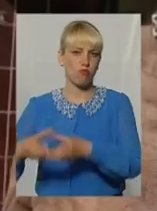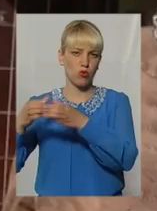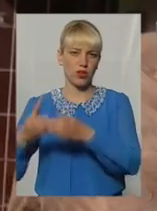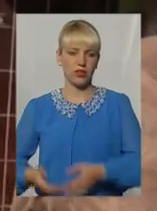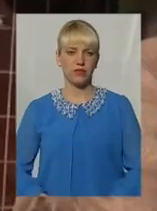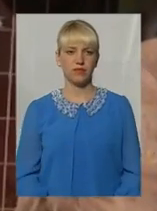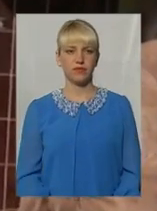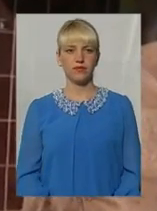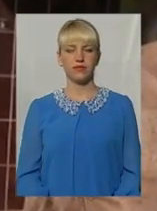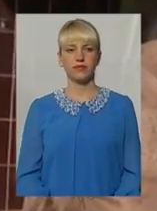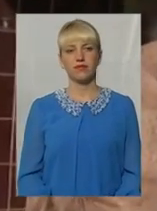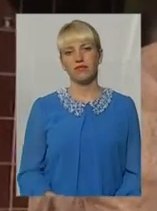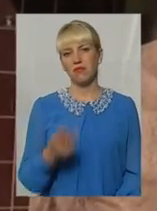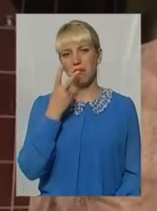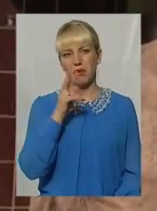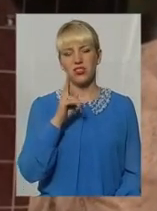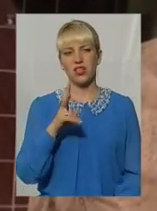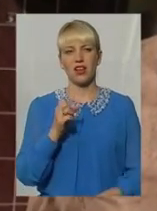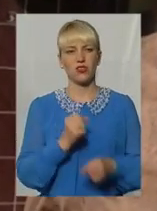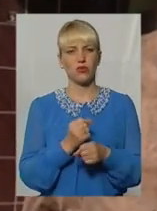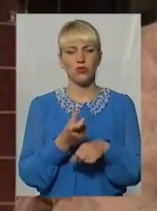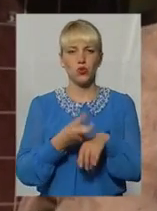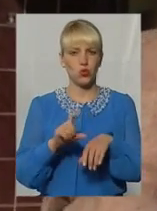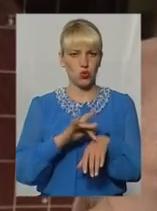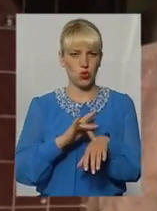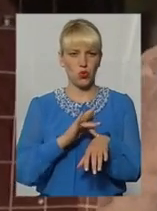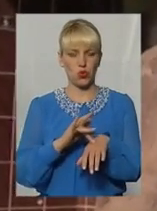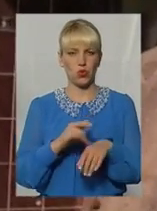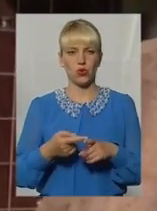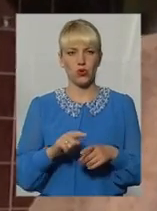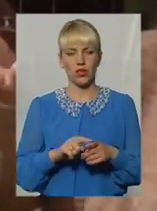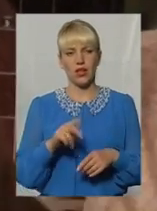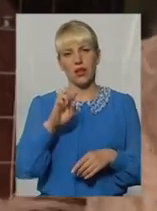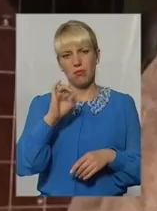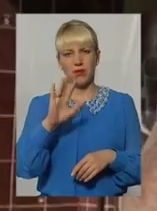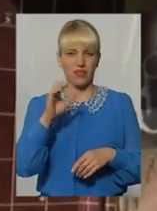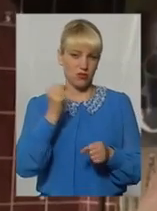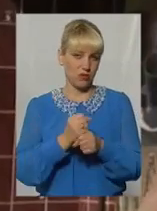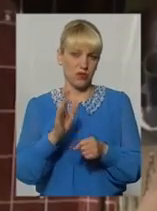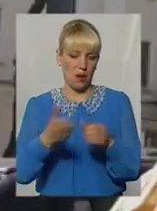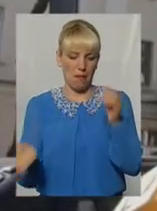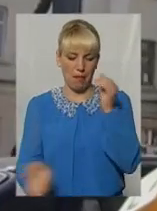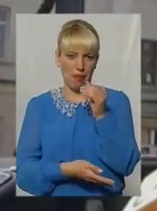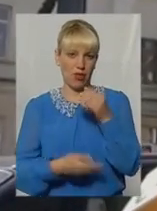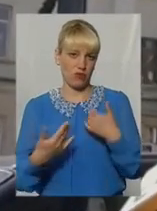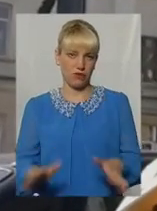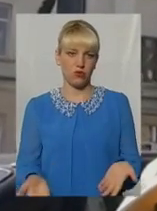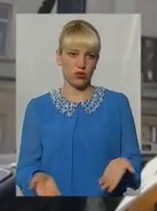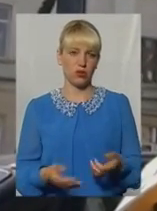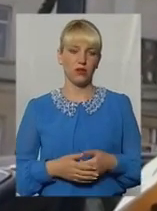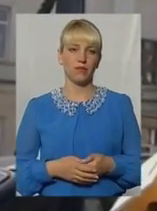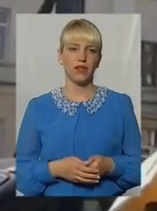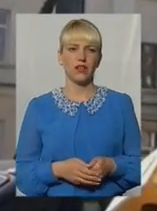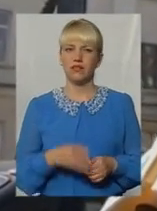Важно, як зробили, дуже оголили, вже б взяли пеньки, зробили та й все. Вони перегнули